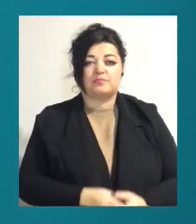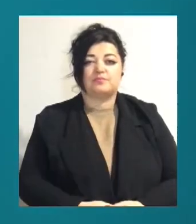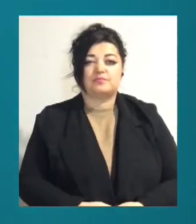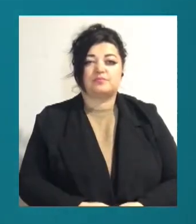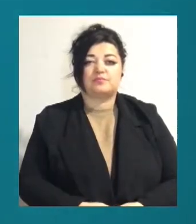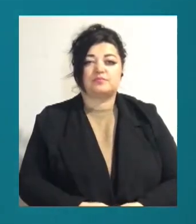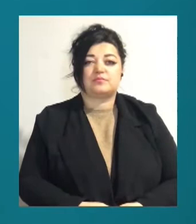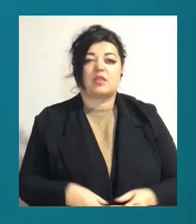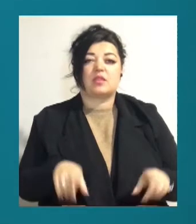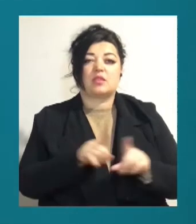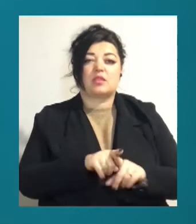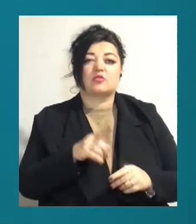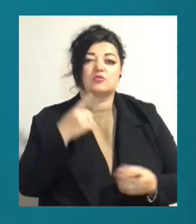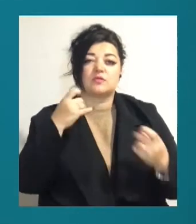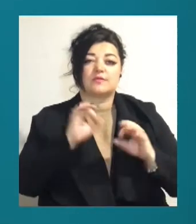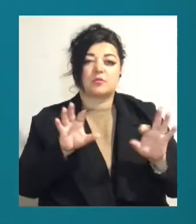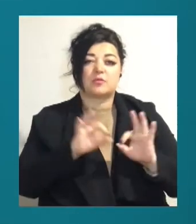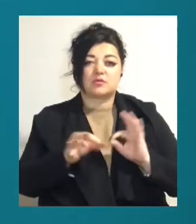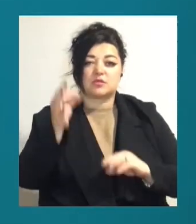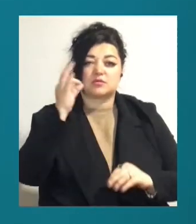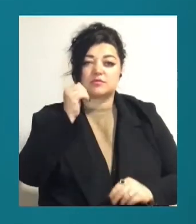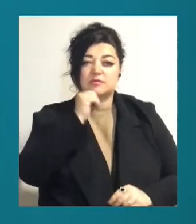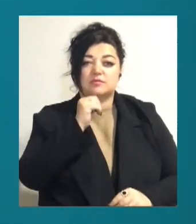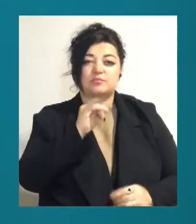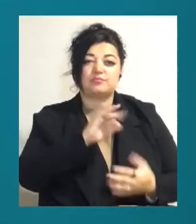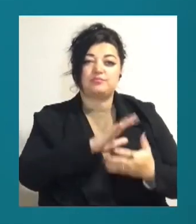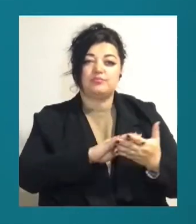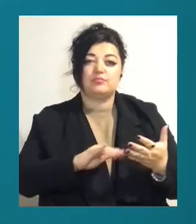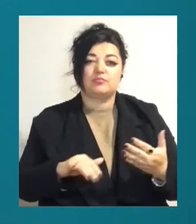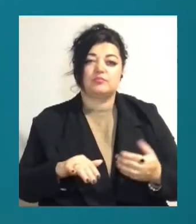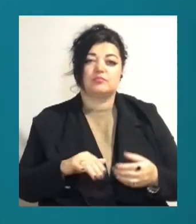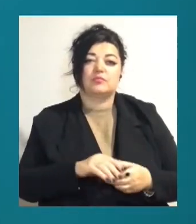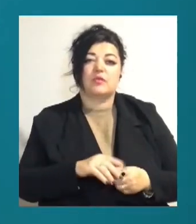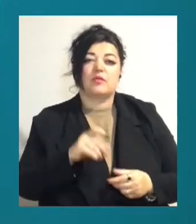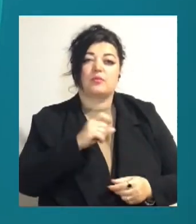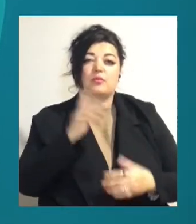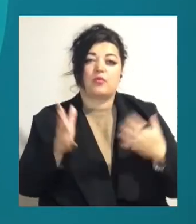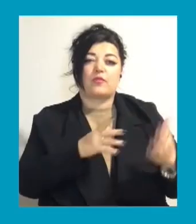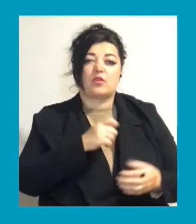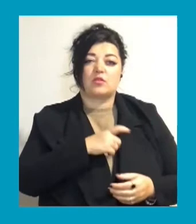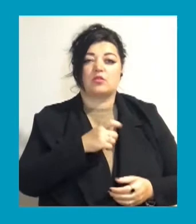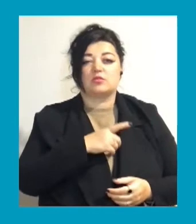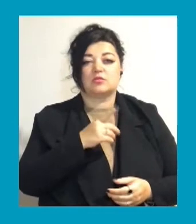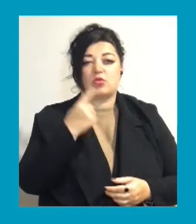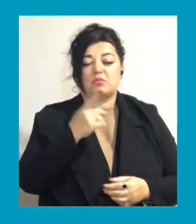Також Олена Тарнавська зазначила, завтра і в подальші дні поривчастого вітру в Одесі та області не очікують.